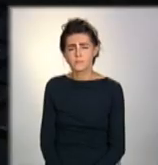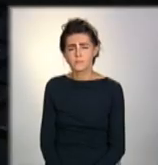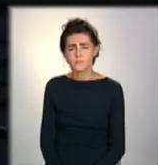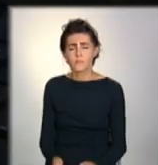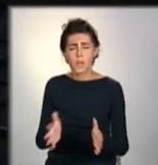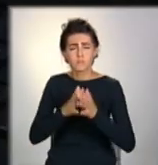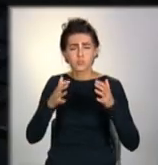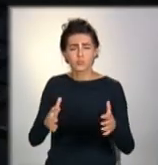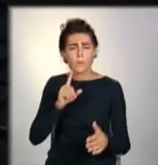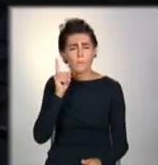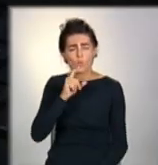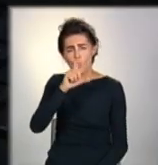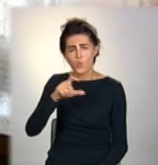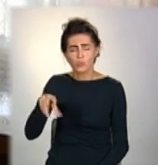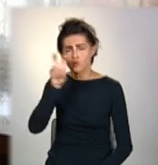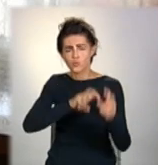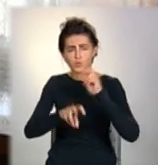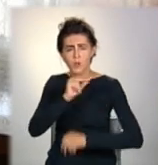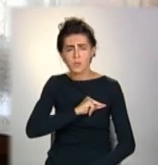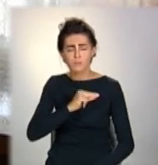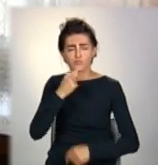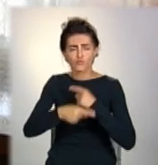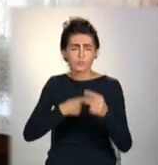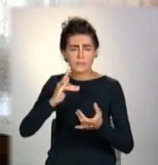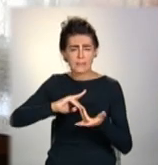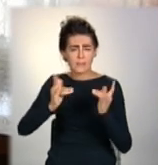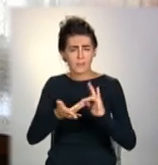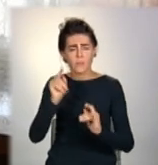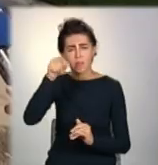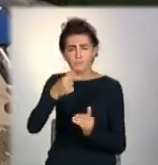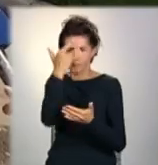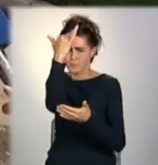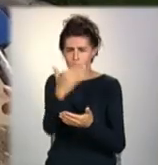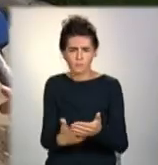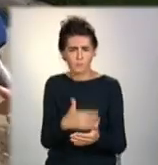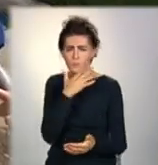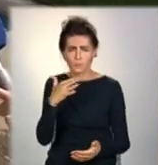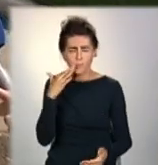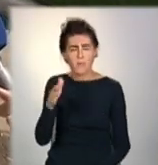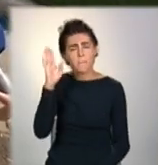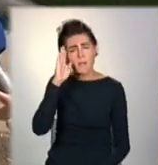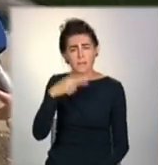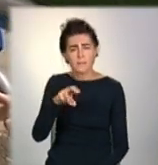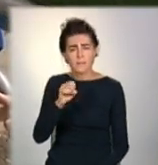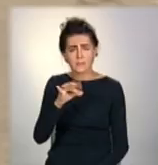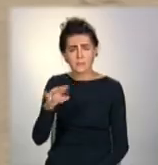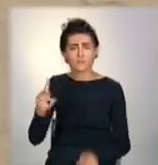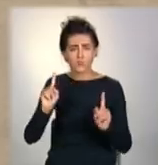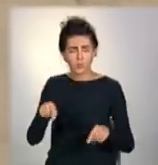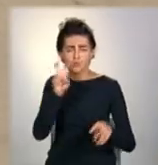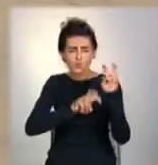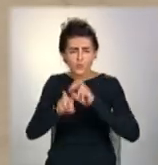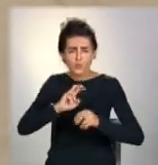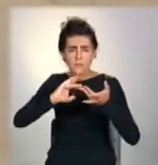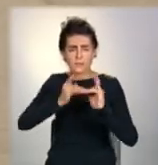Більшість молодих людей зізнаються, шукають роботу через інтернет. Там бесич пропозицій. Данило теж цікавиться вакансіями в мережі,